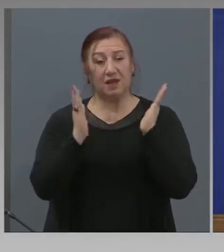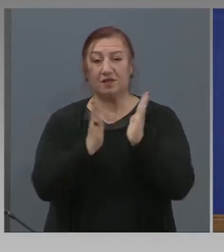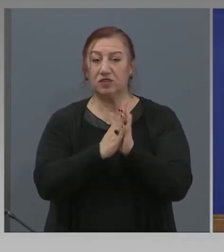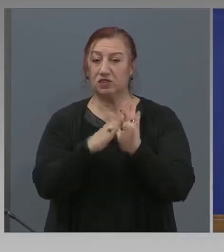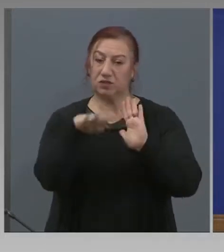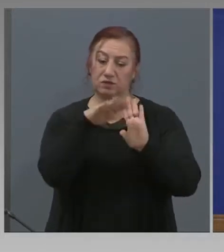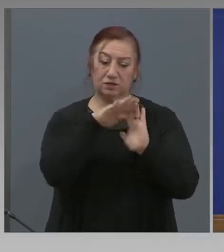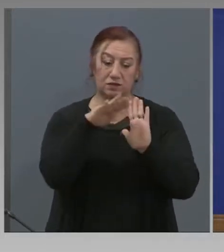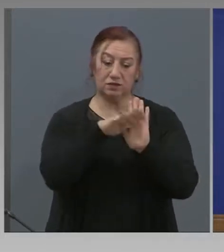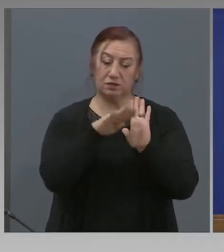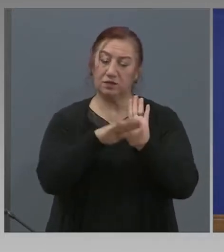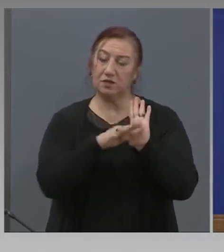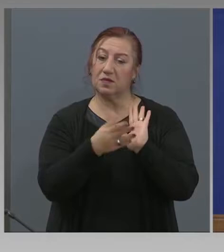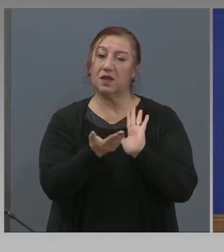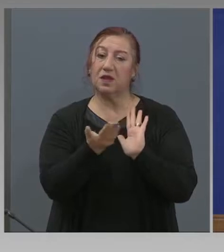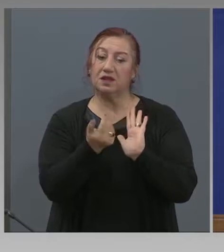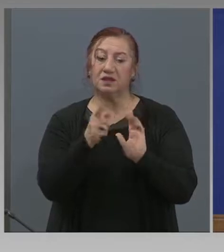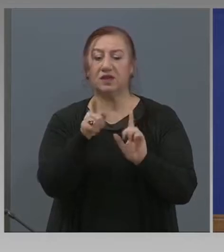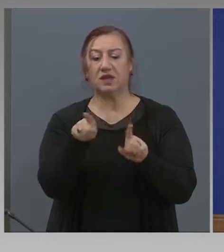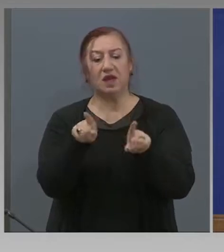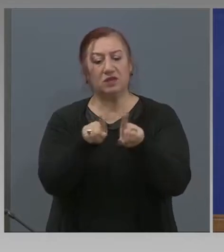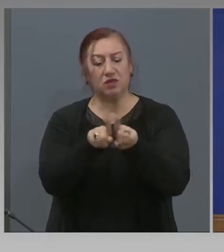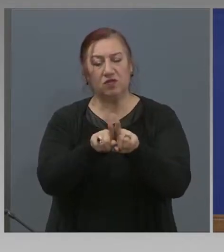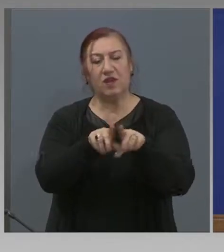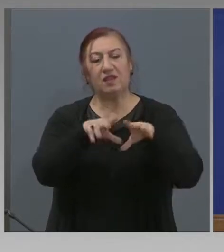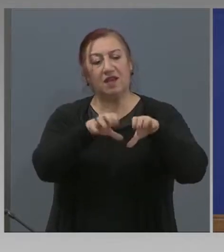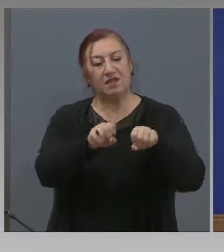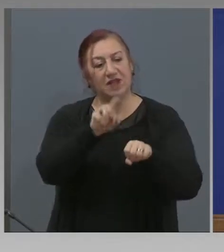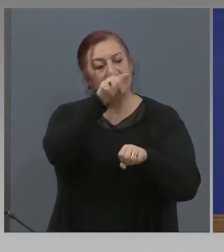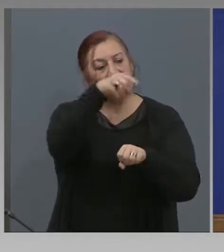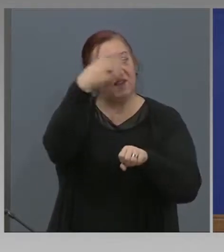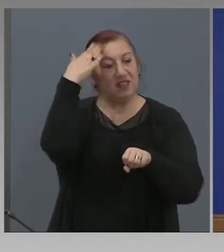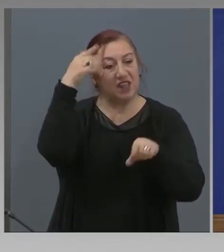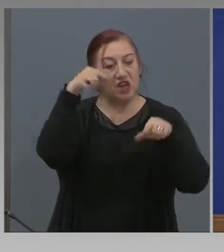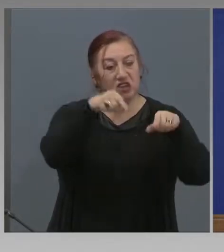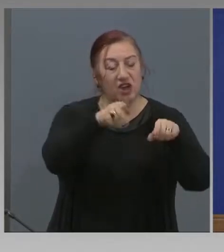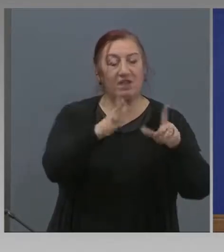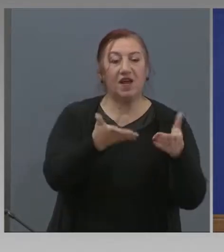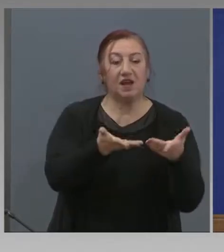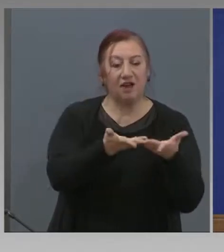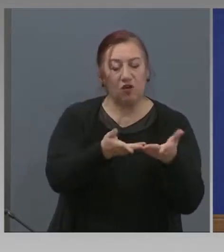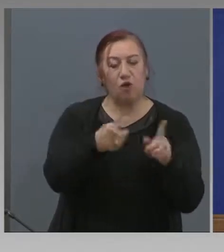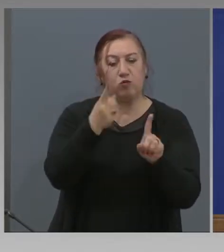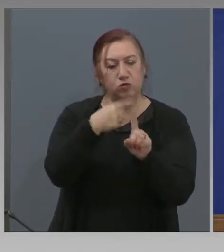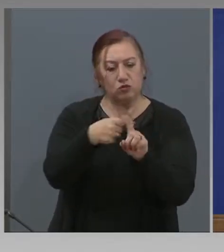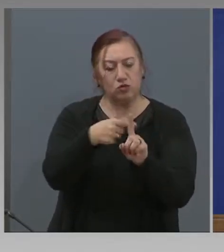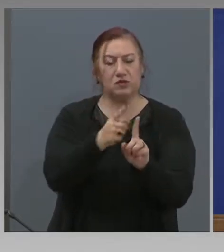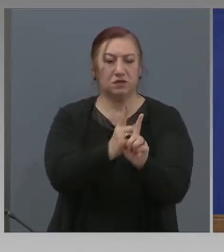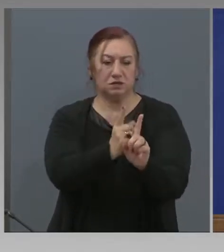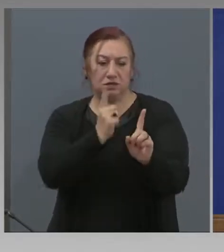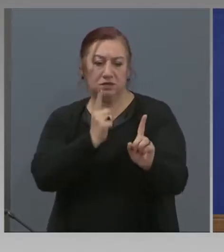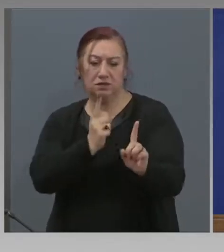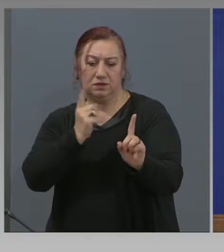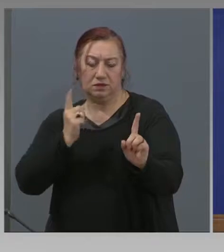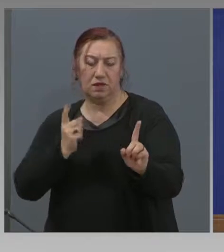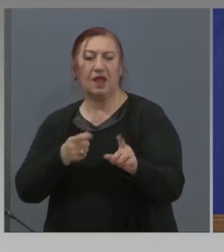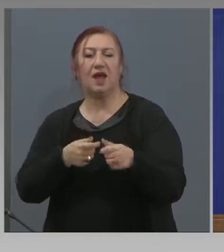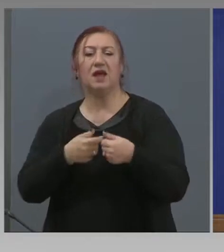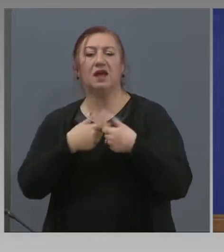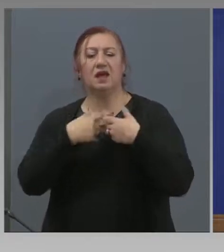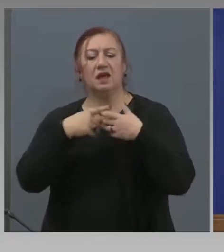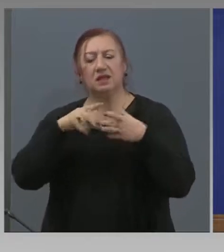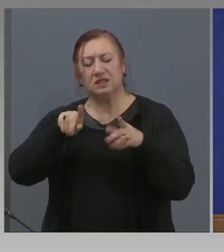разпореждания и изисквания на съответните власти във държавата, включително и осигуряване на дистанция, също така и по